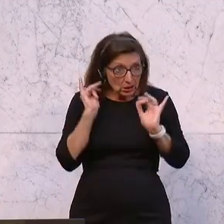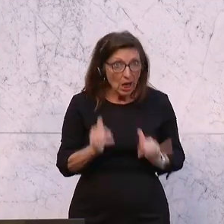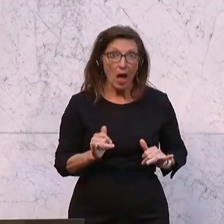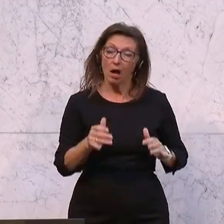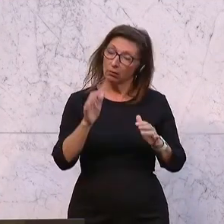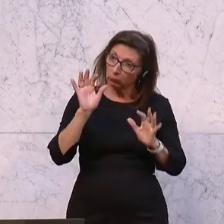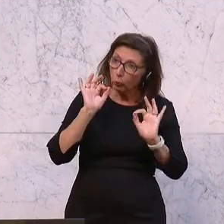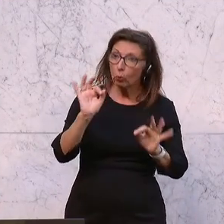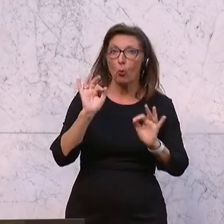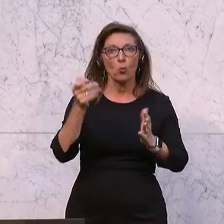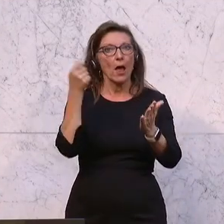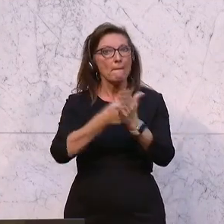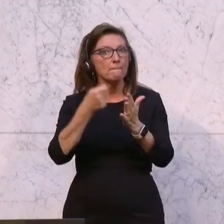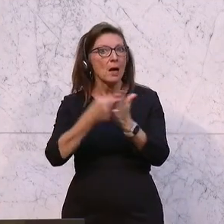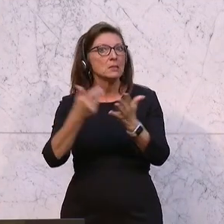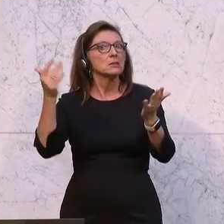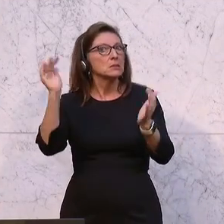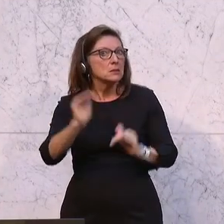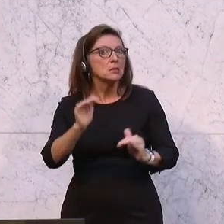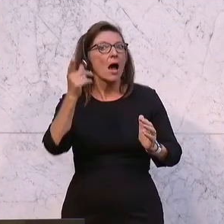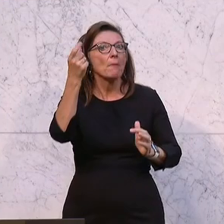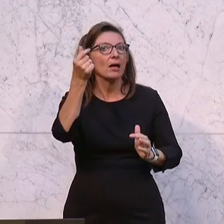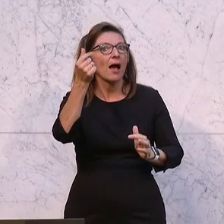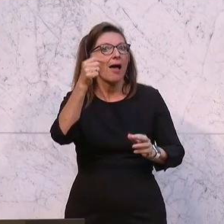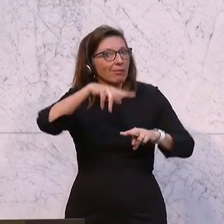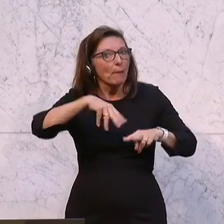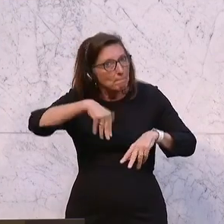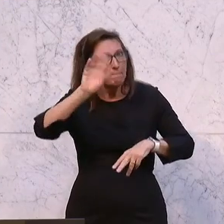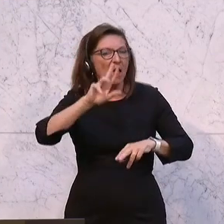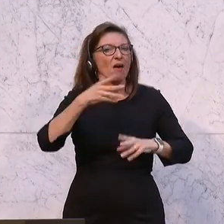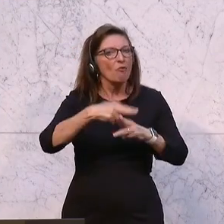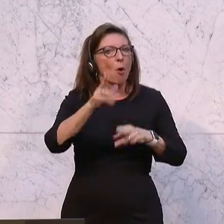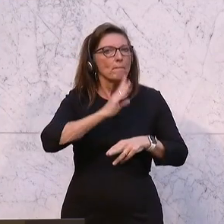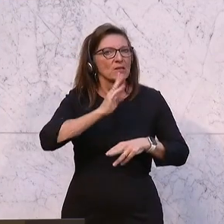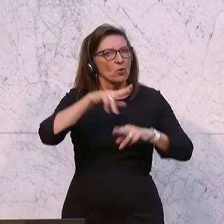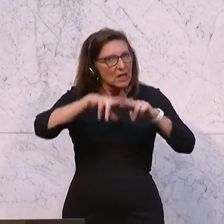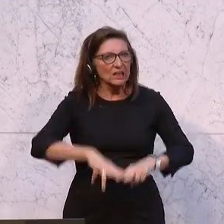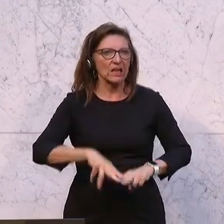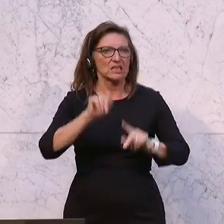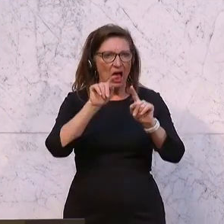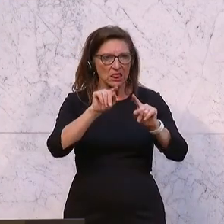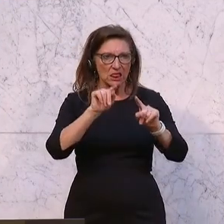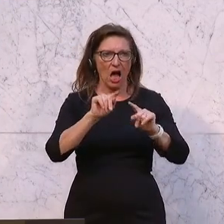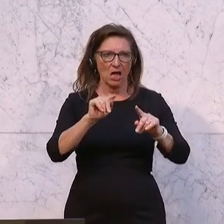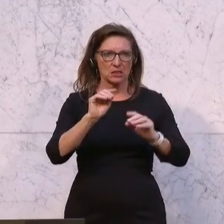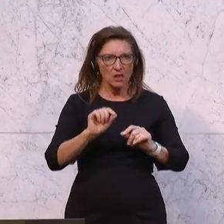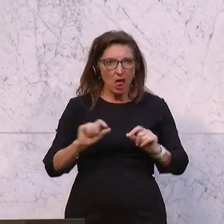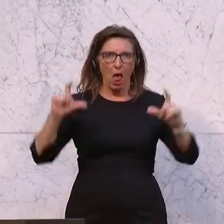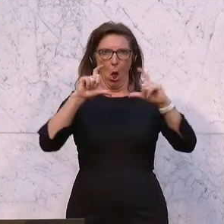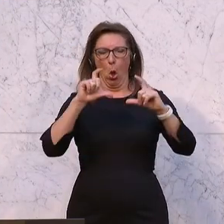dass diese Preise nach unten gehen. Aber das Geld bleibt bei den Pensionisten und Pensionisten. Das ist sockelwirksam erhöht.